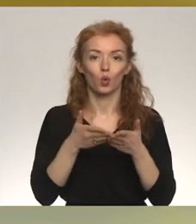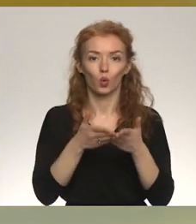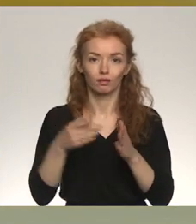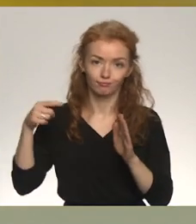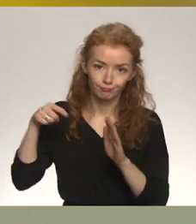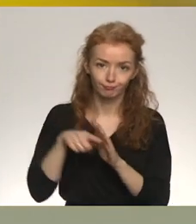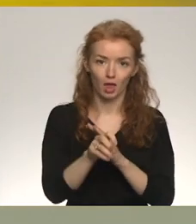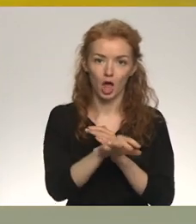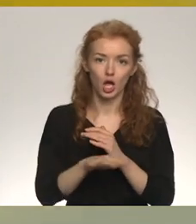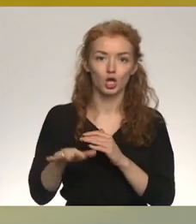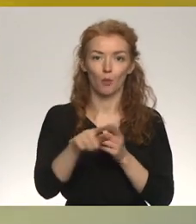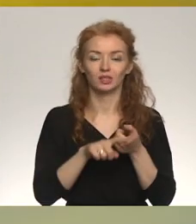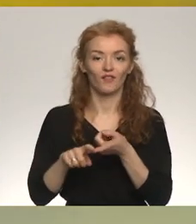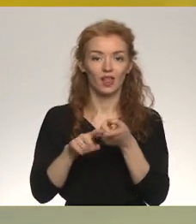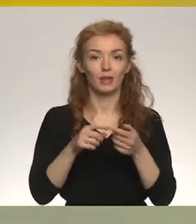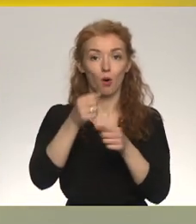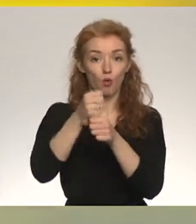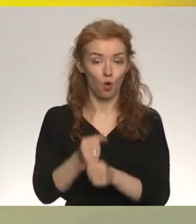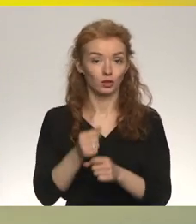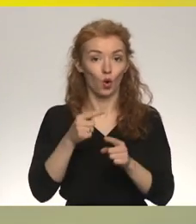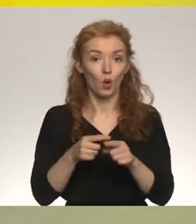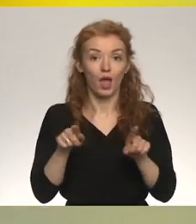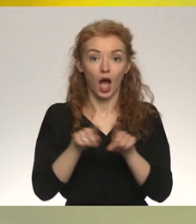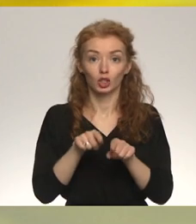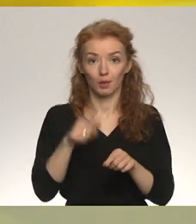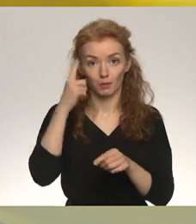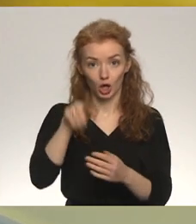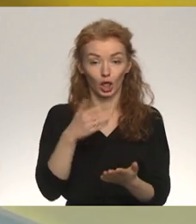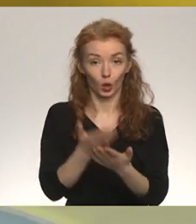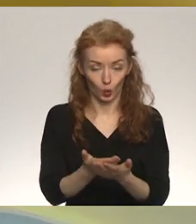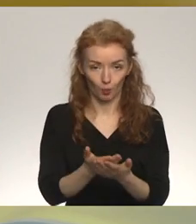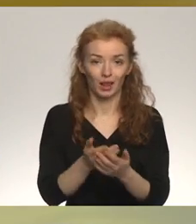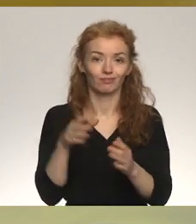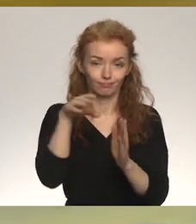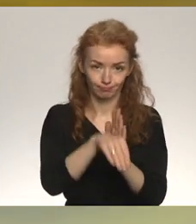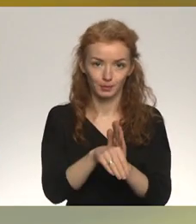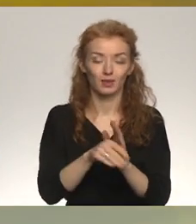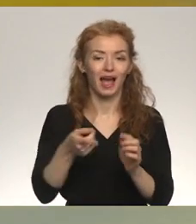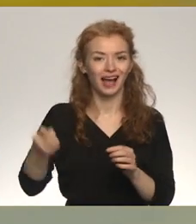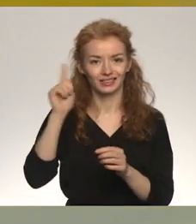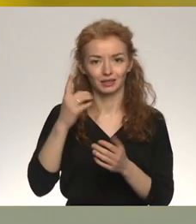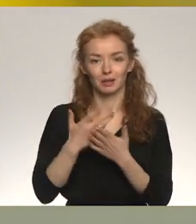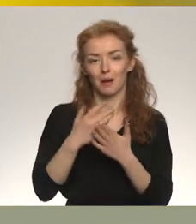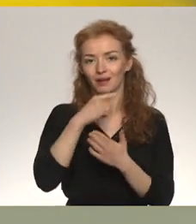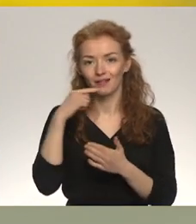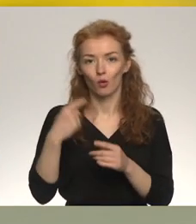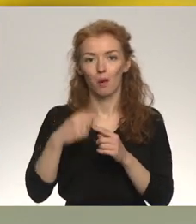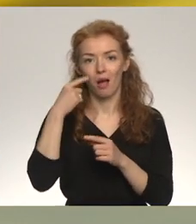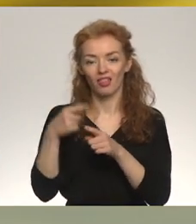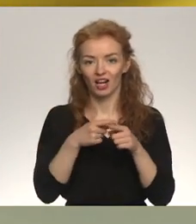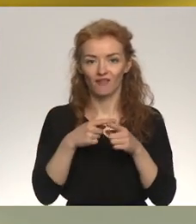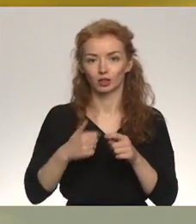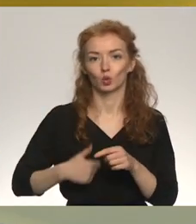Eiropas Savienības ostās. Un tāpat arī šie priekšlikumi paredz aizliegt Eiropas Savienībā iebraukt Krievijas un Baltkrievijas